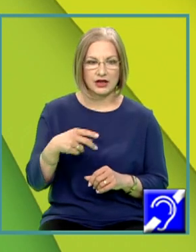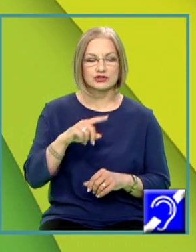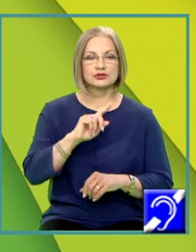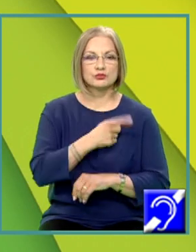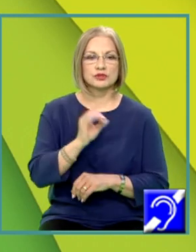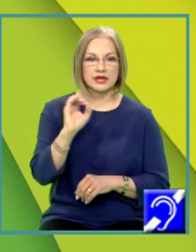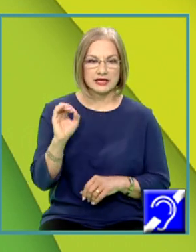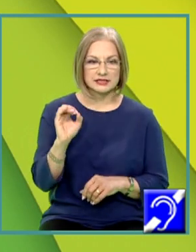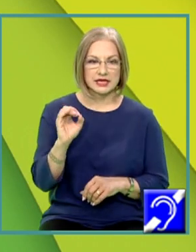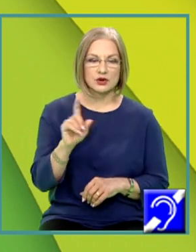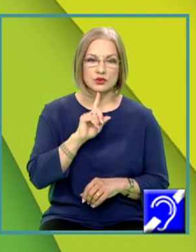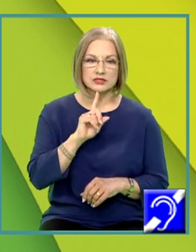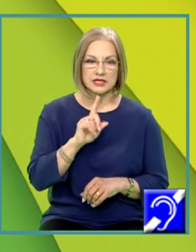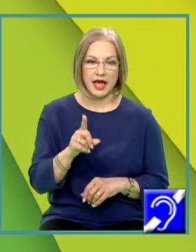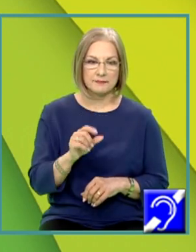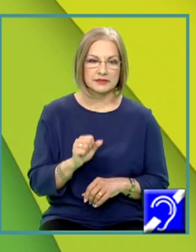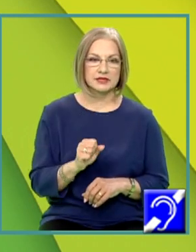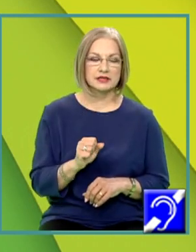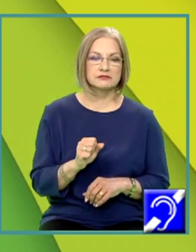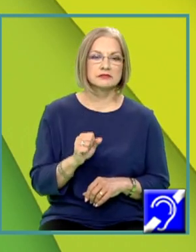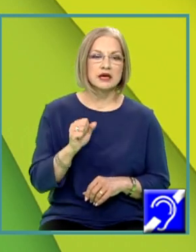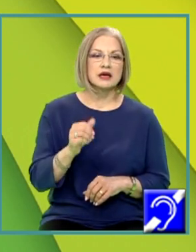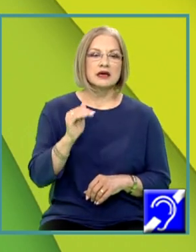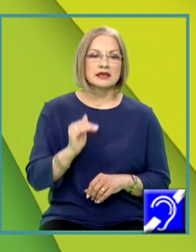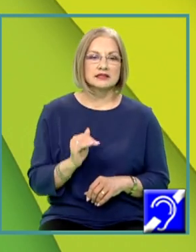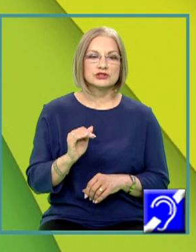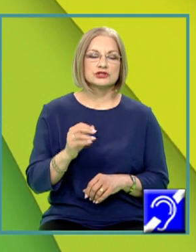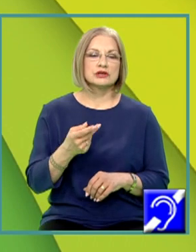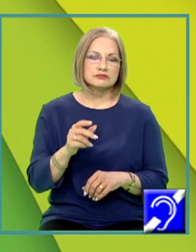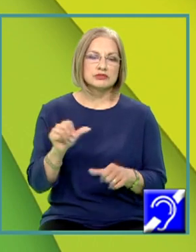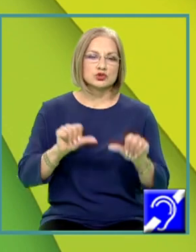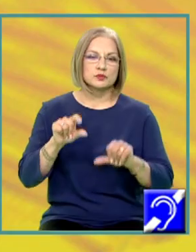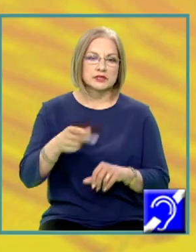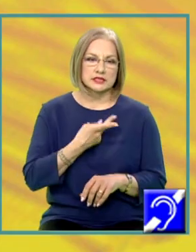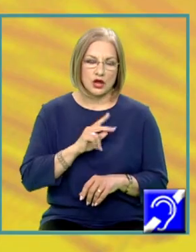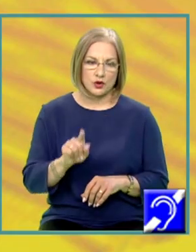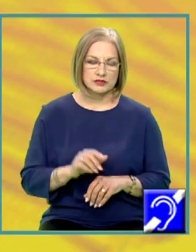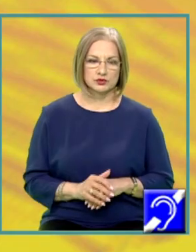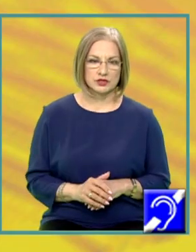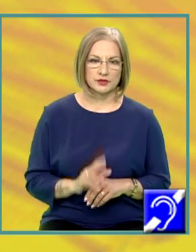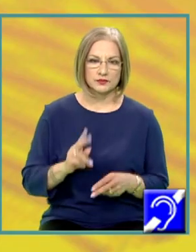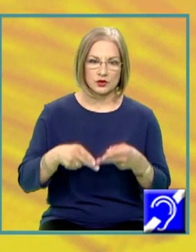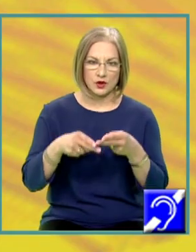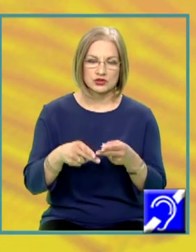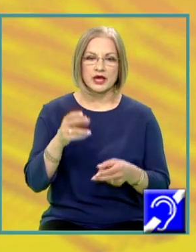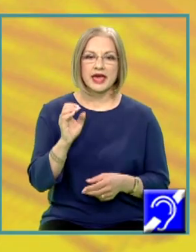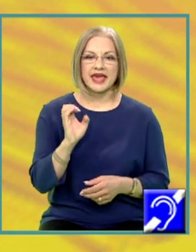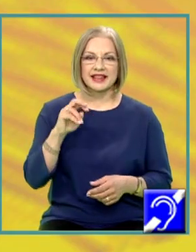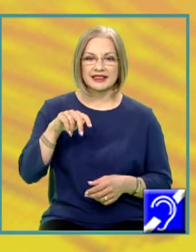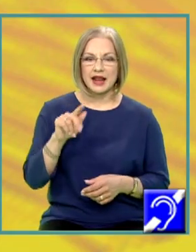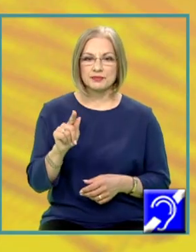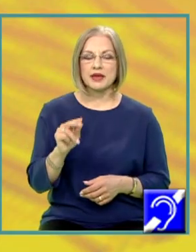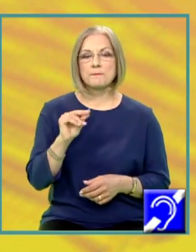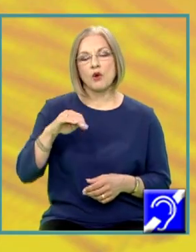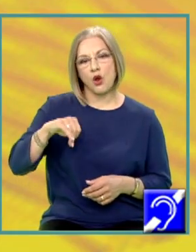la puterea 0, care înseamnă standard, indice substanța corespunzătoare. Cu ajutorul entalpiei molare de formare